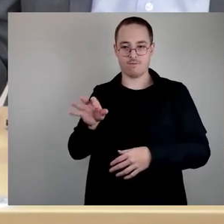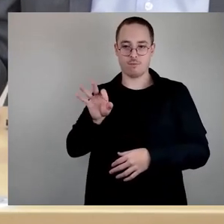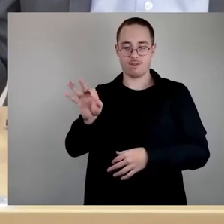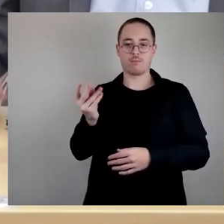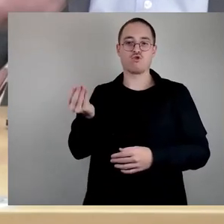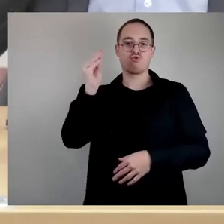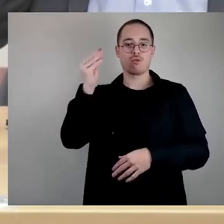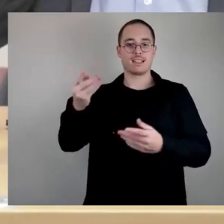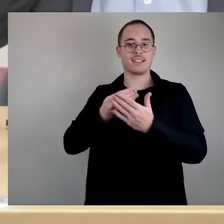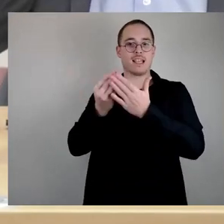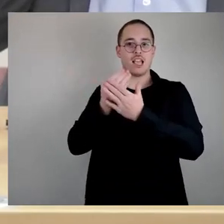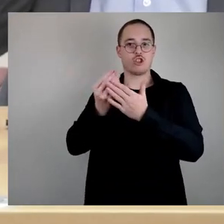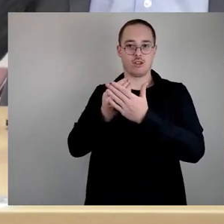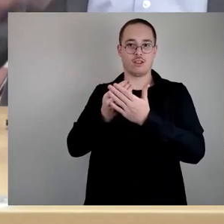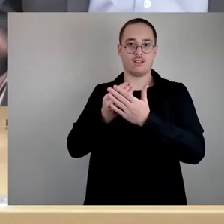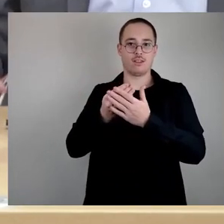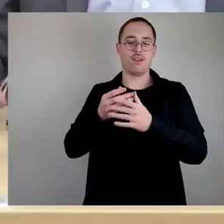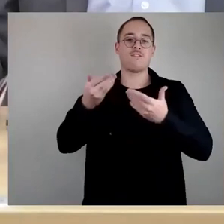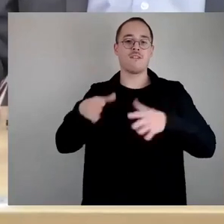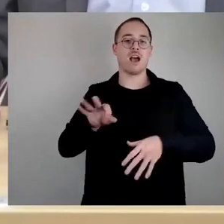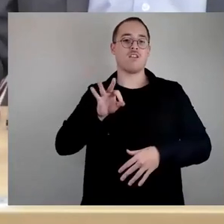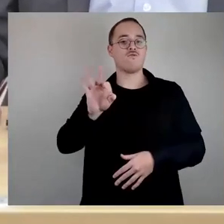Ergänzung folgen möchte, den bitte ich jetzt um Stimmzeichen.